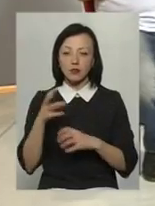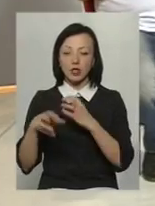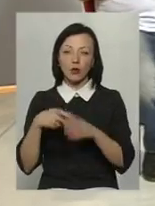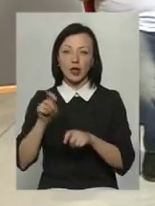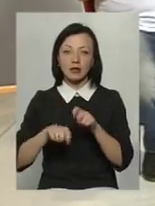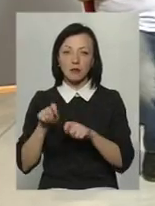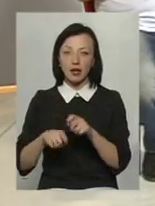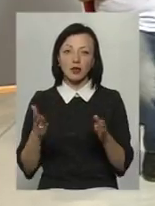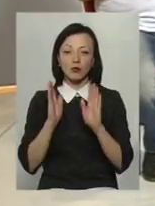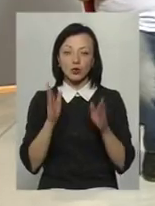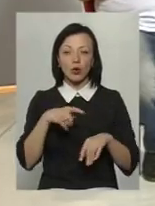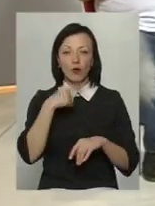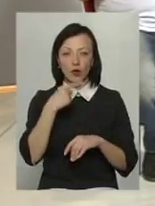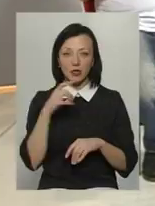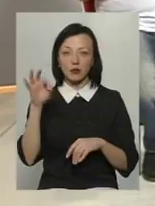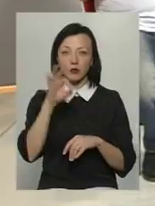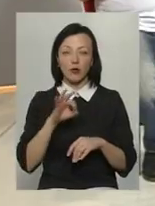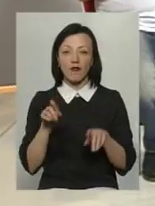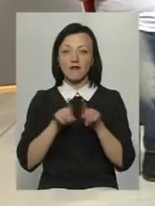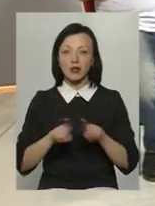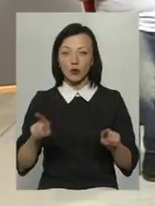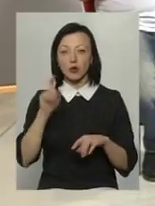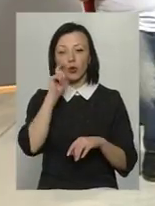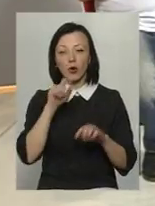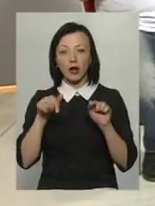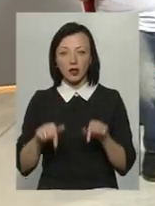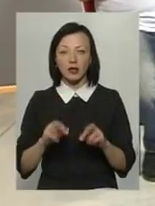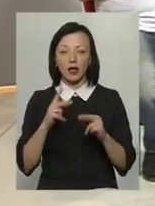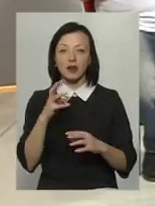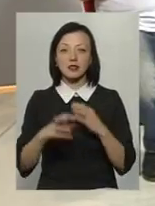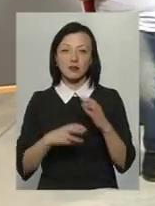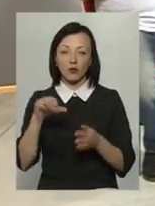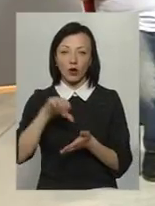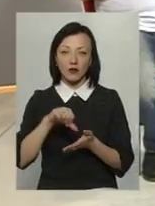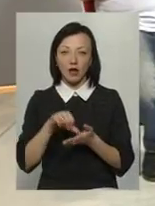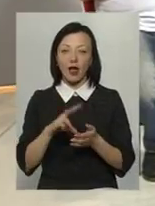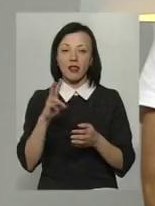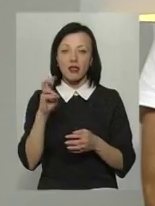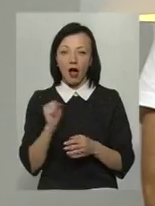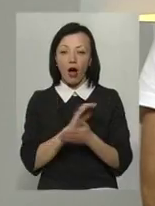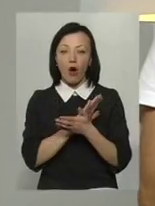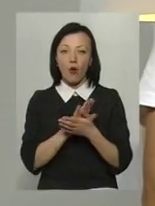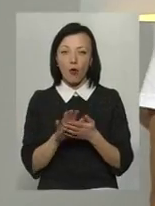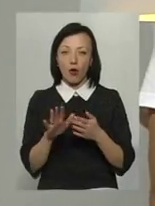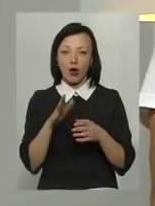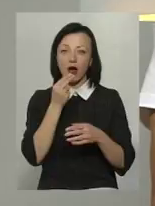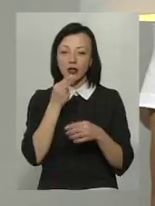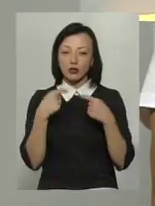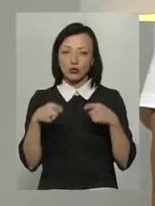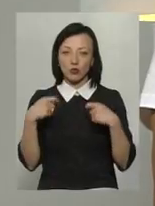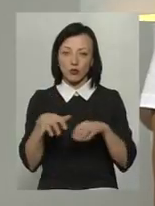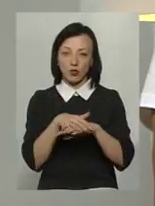експертів, які будуть говорити про феномен України як світового гравця на органічному ринку. В чому